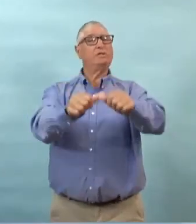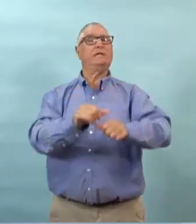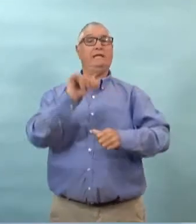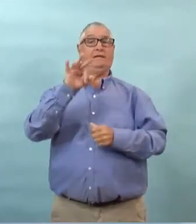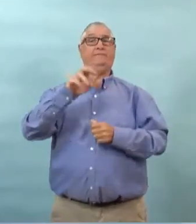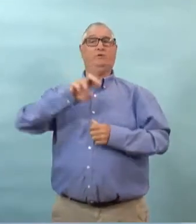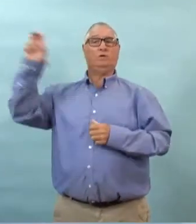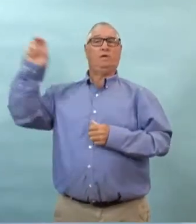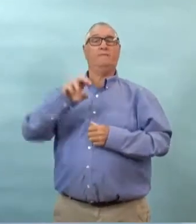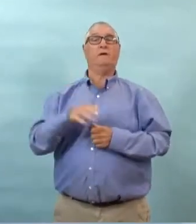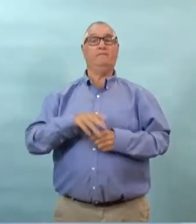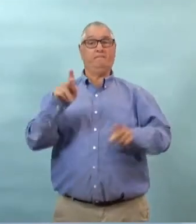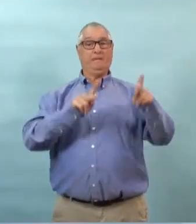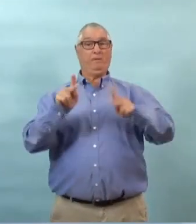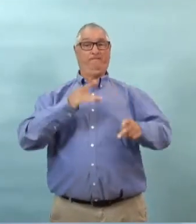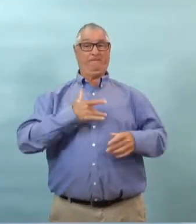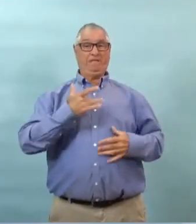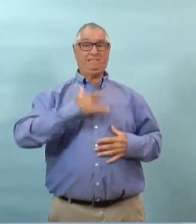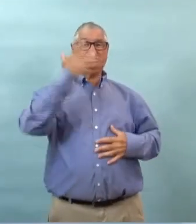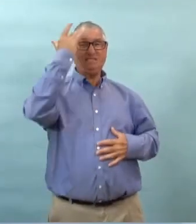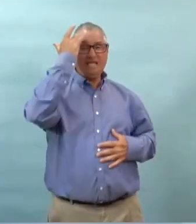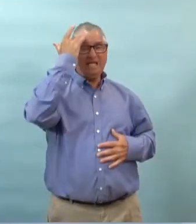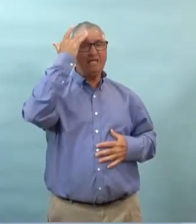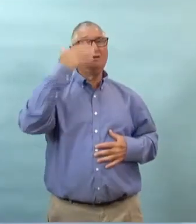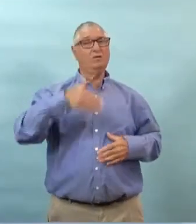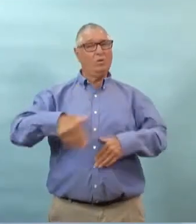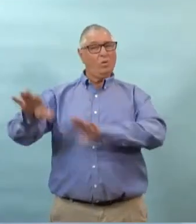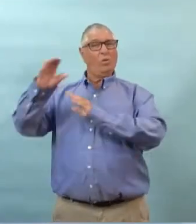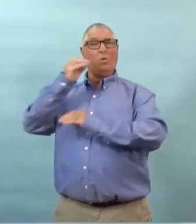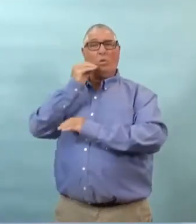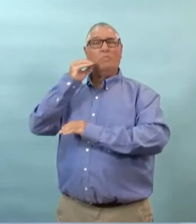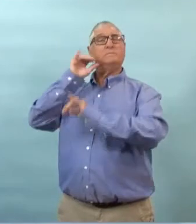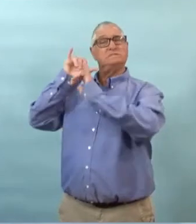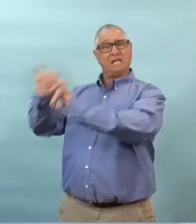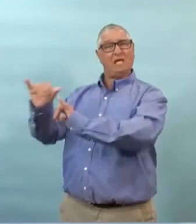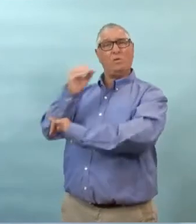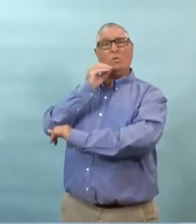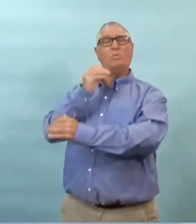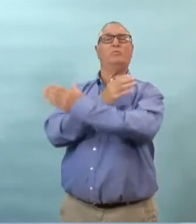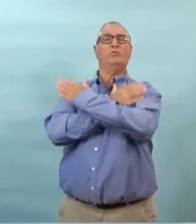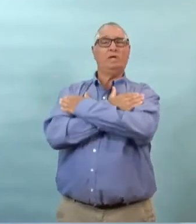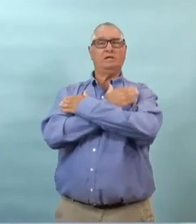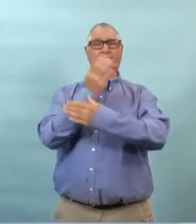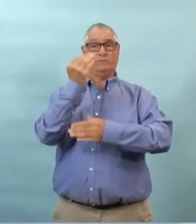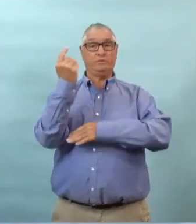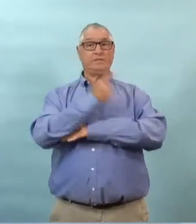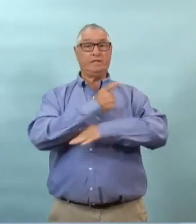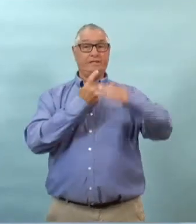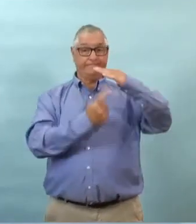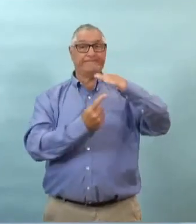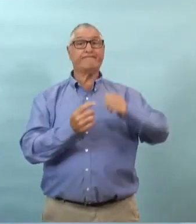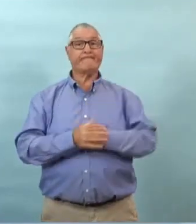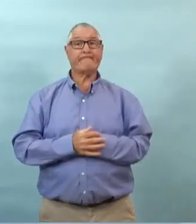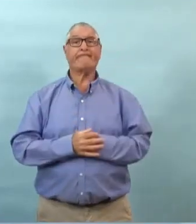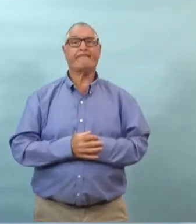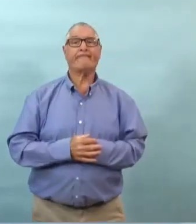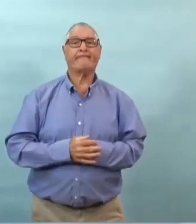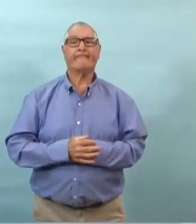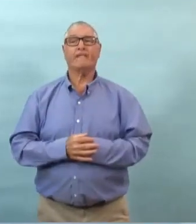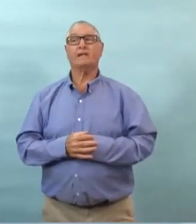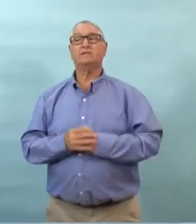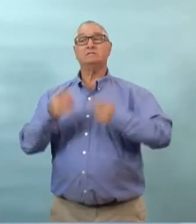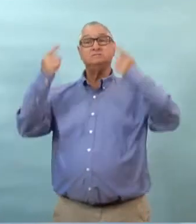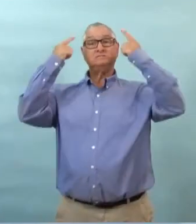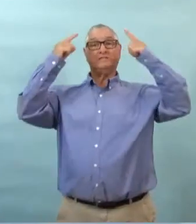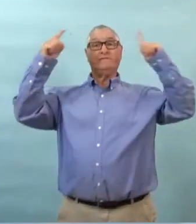de base à continuer avec notre stratégie de dépistage réussir dans tout ça ça ne veut pas dire qu'on ne va pas avoir de cas de